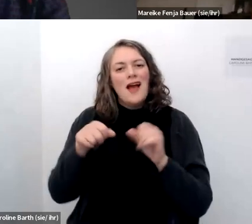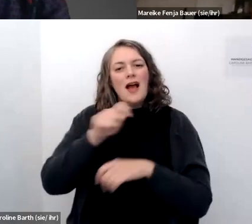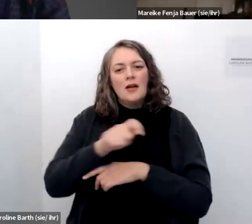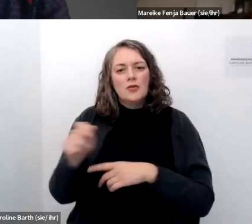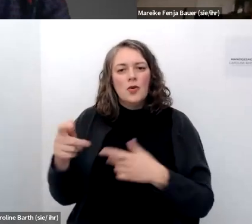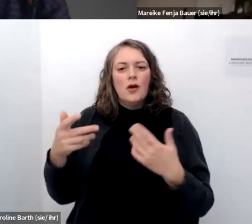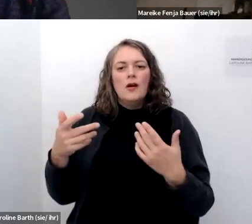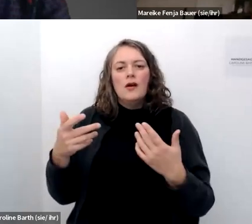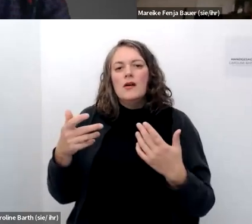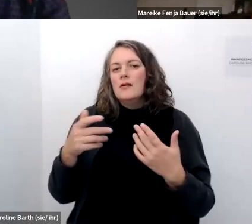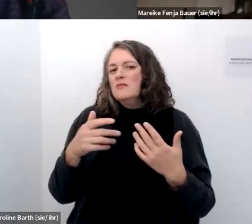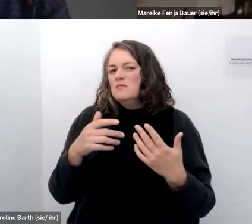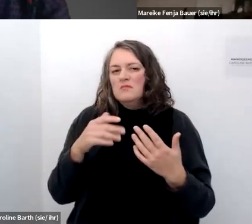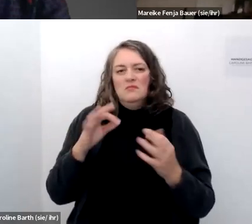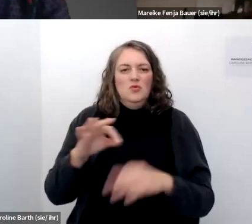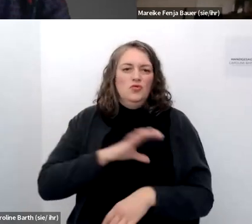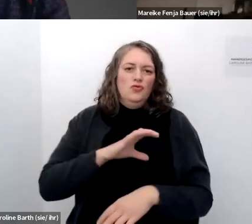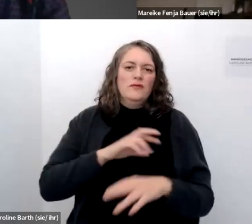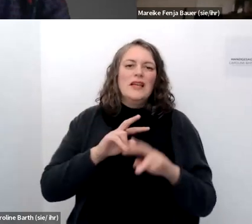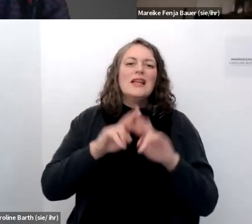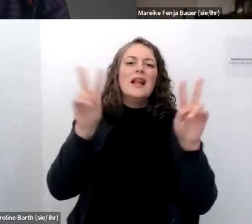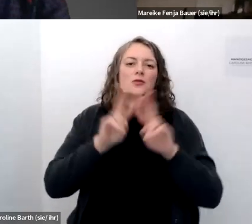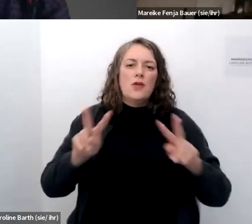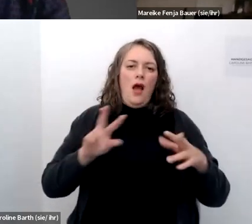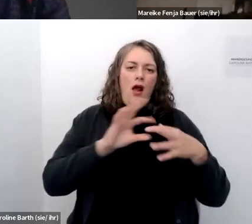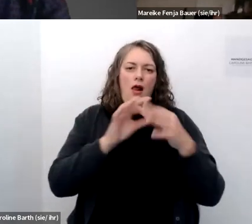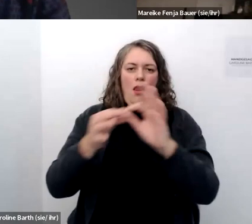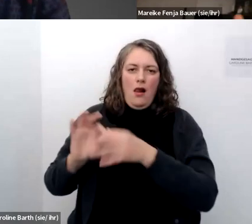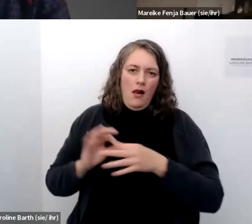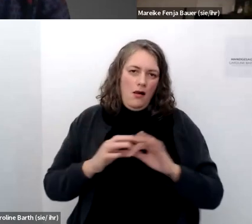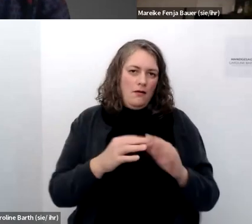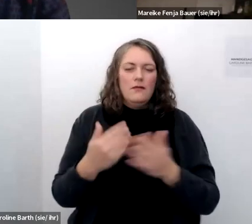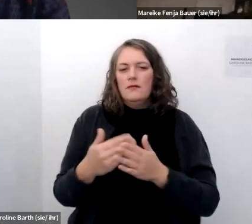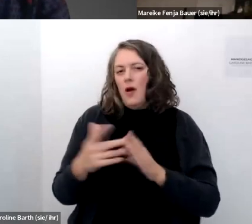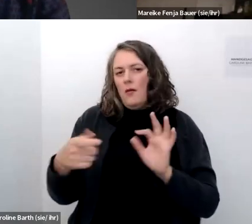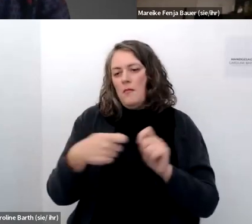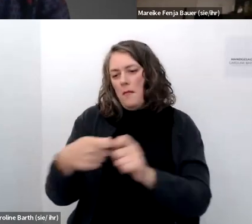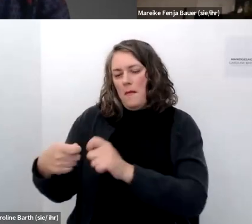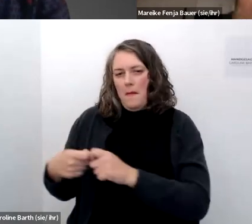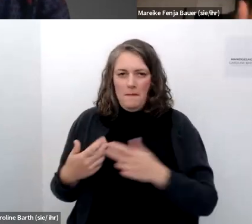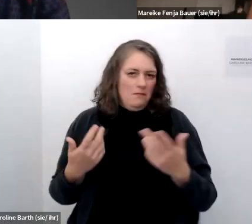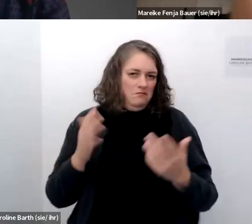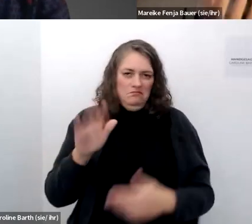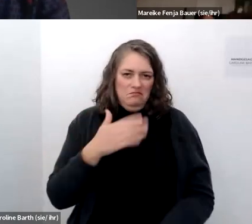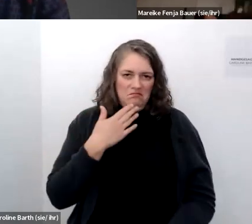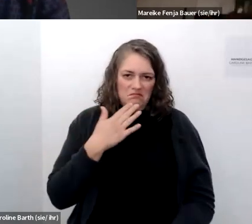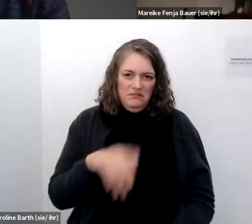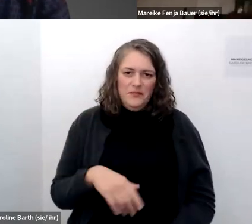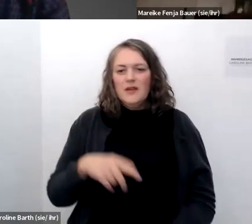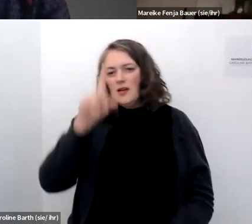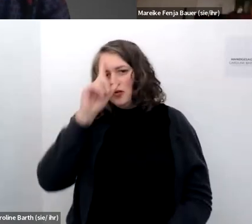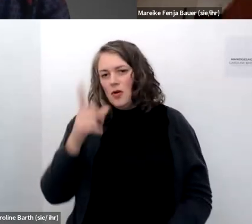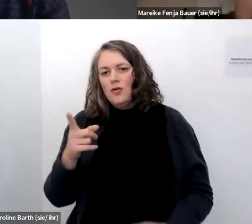sehr leichte möglichkeit sich international zu vernetzen also da gibt es dann schon anschlusspunkte beispielsweise von deutschen